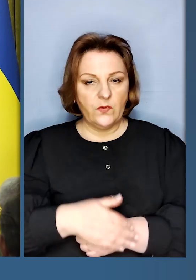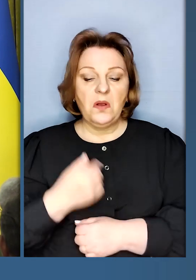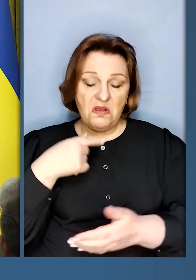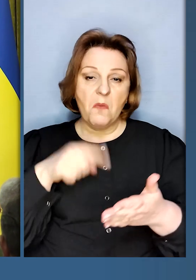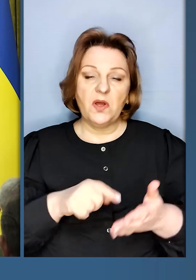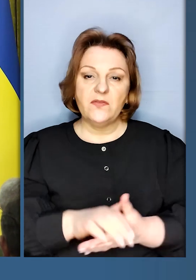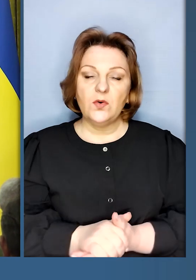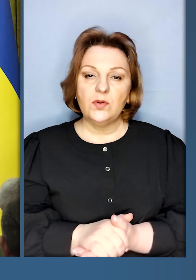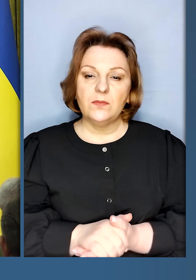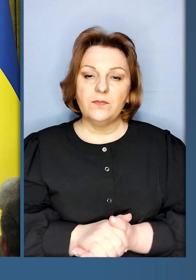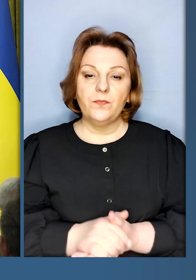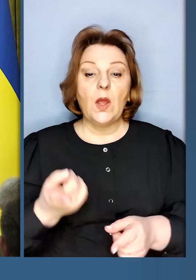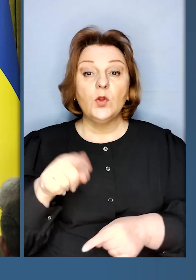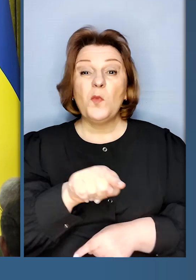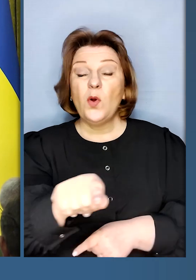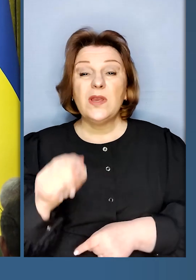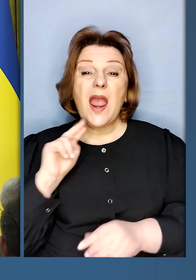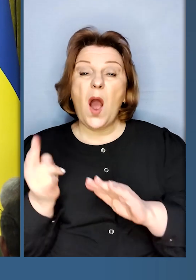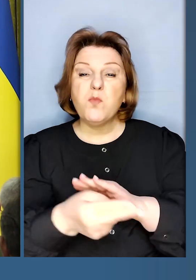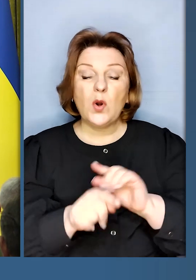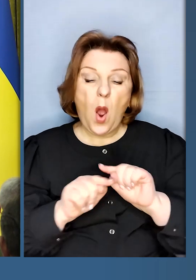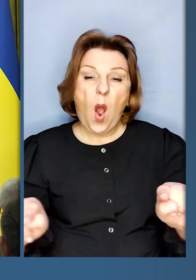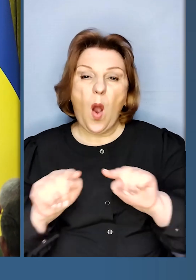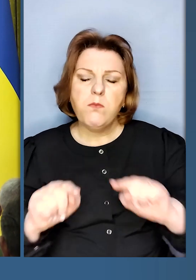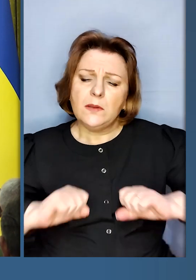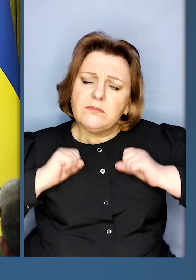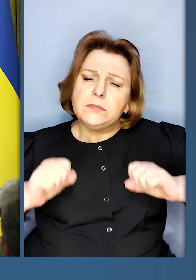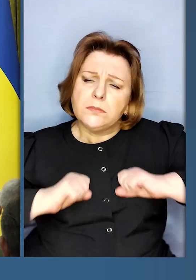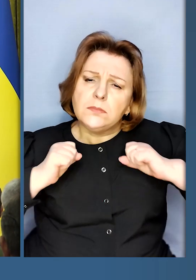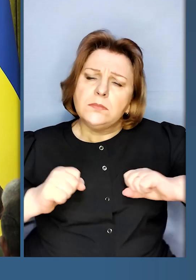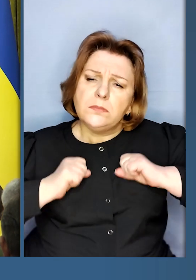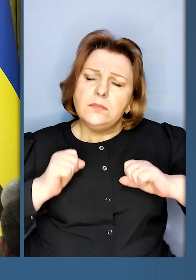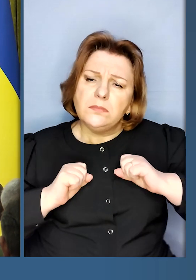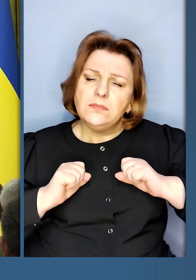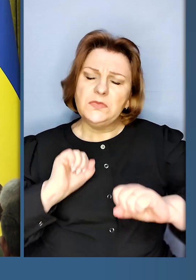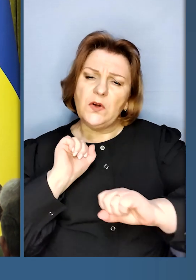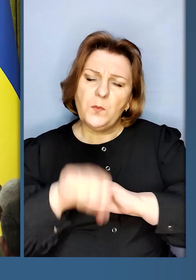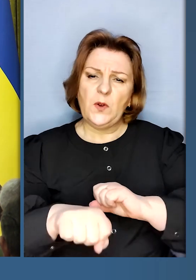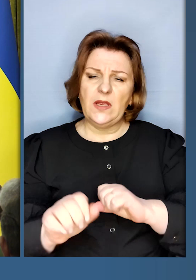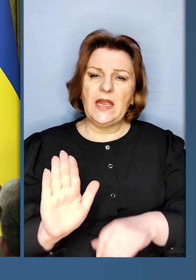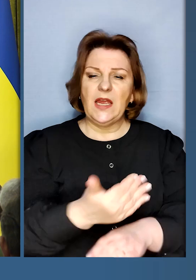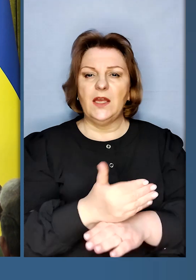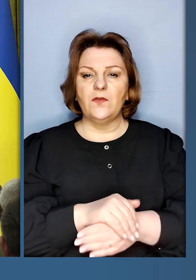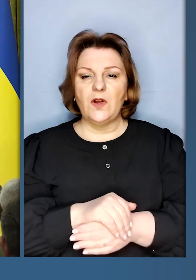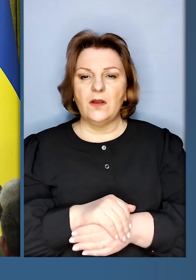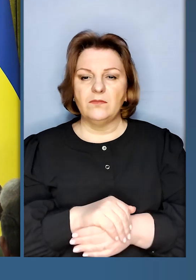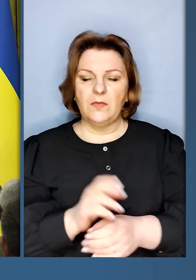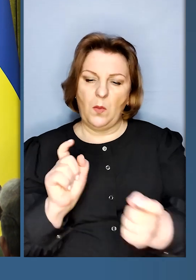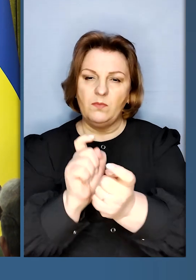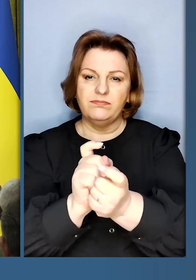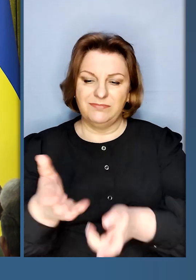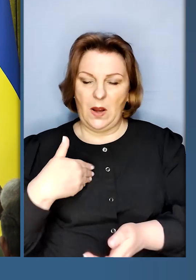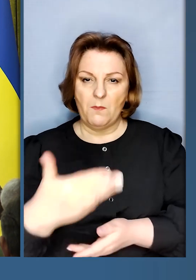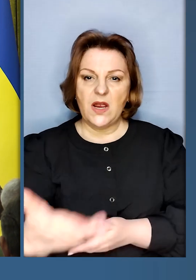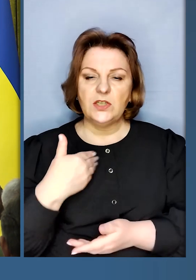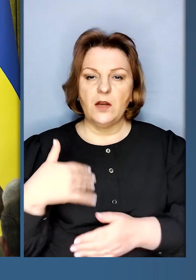переконаний. Тому їхня пропаганда з усіх сил намагається вбити клин